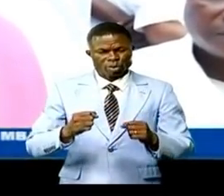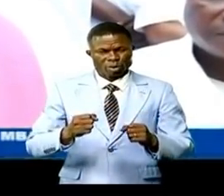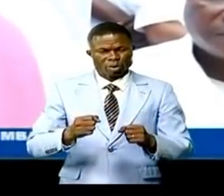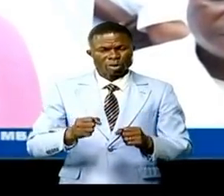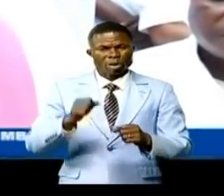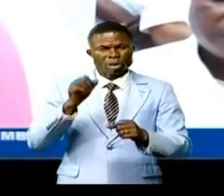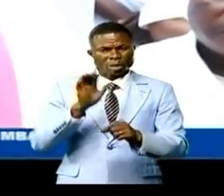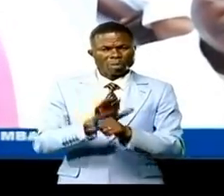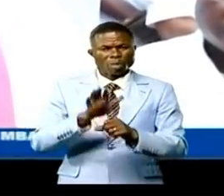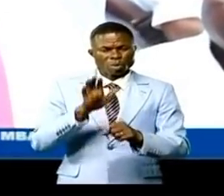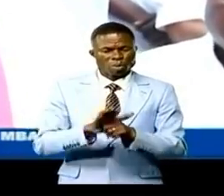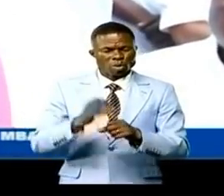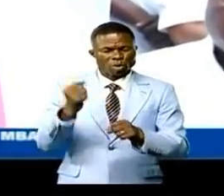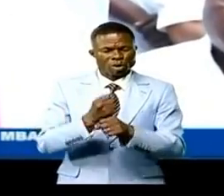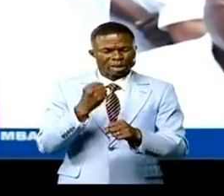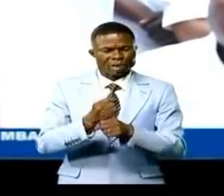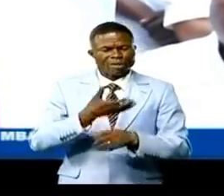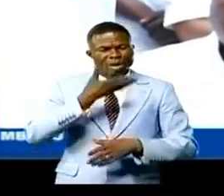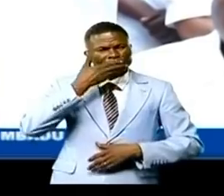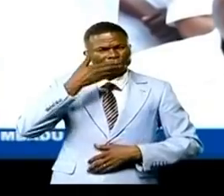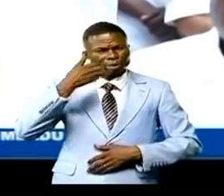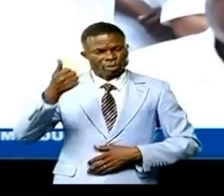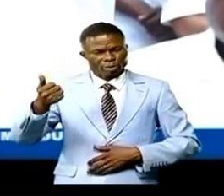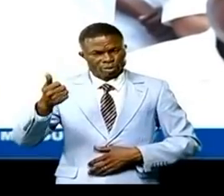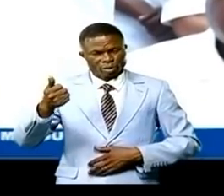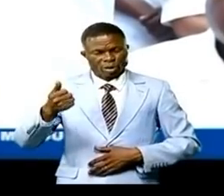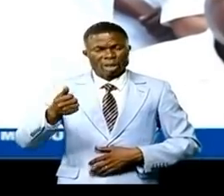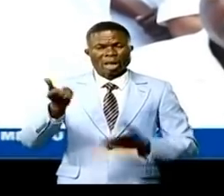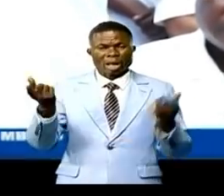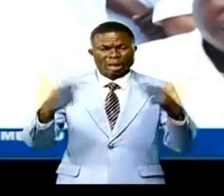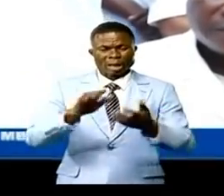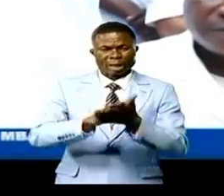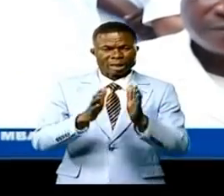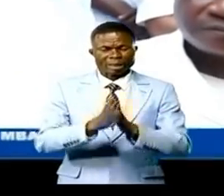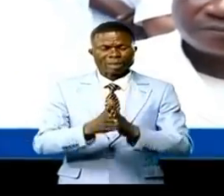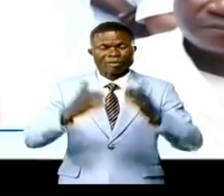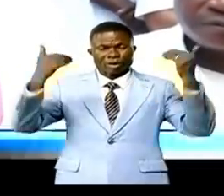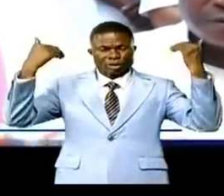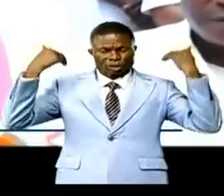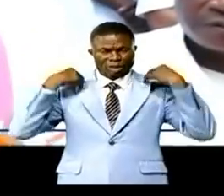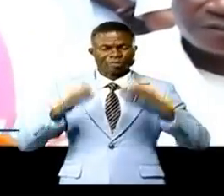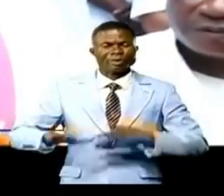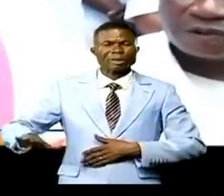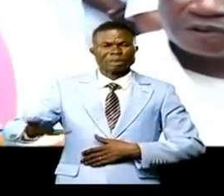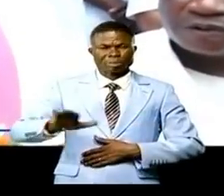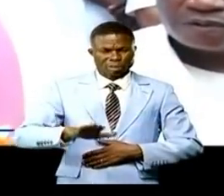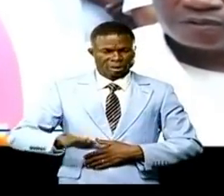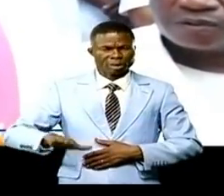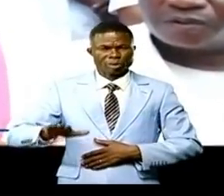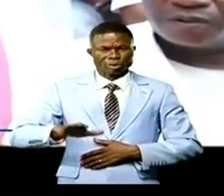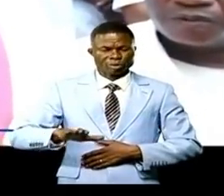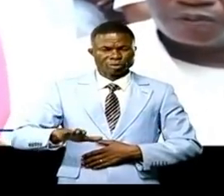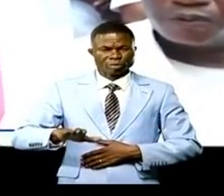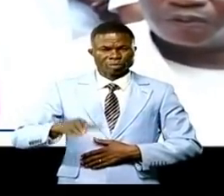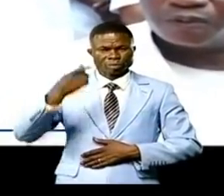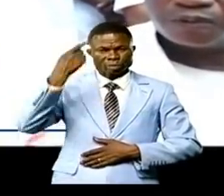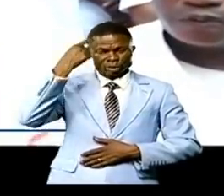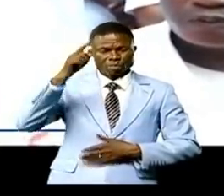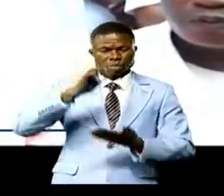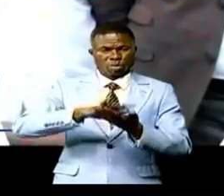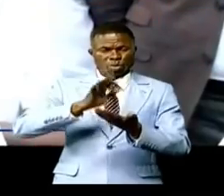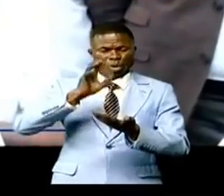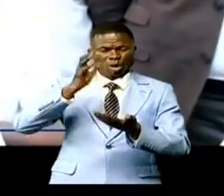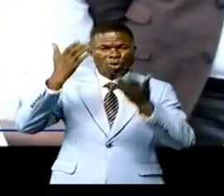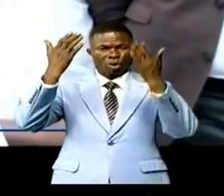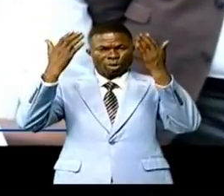combien salvatrice à la tête de notre pays pour la gloire de Dieu.